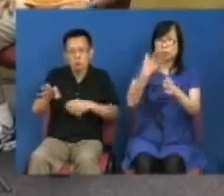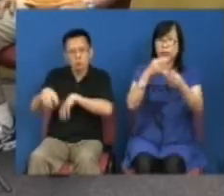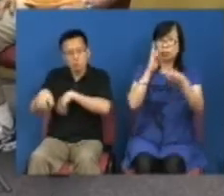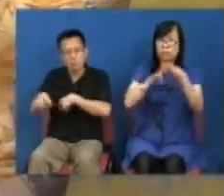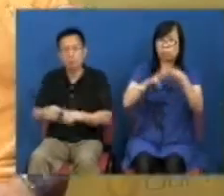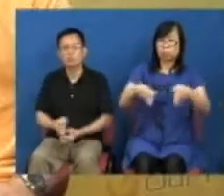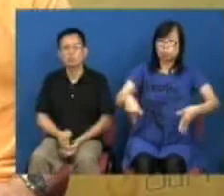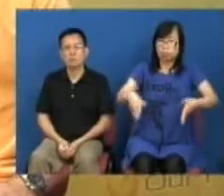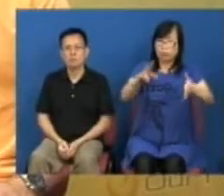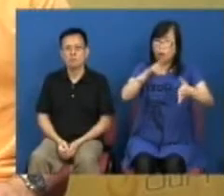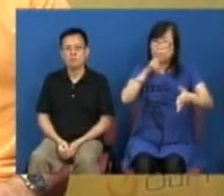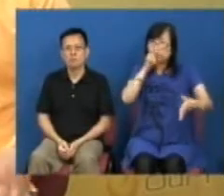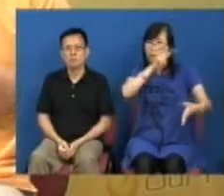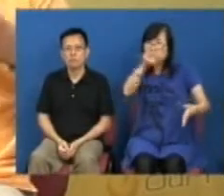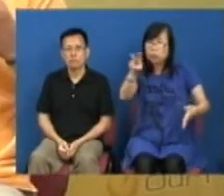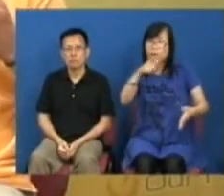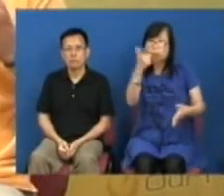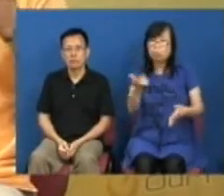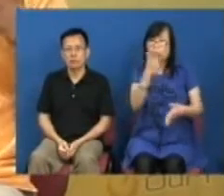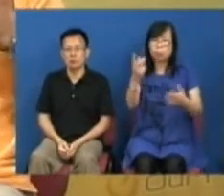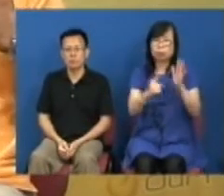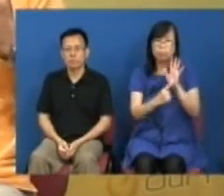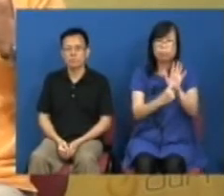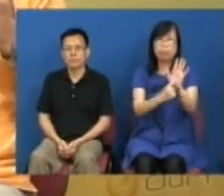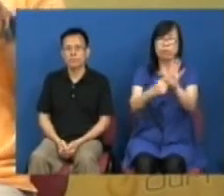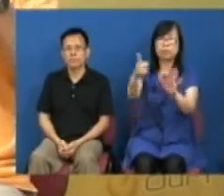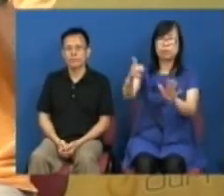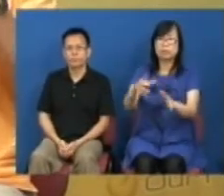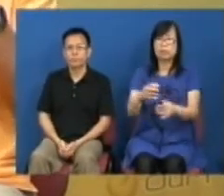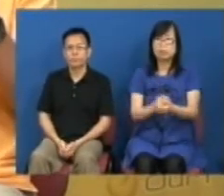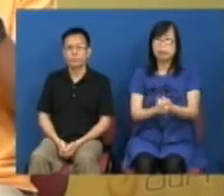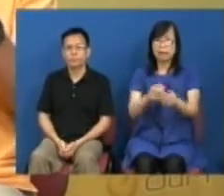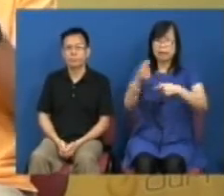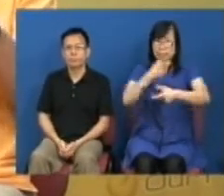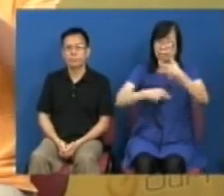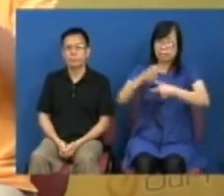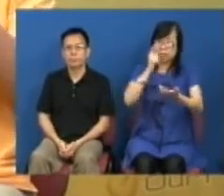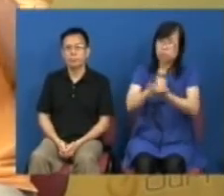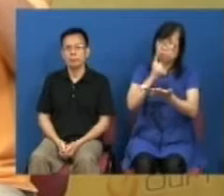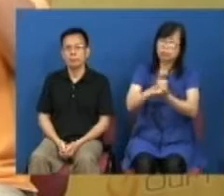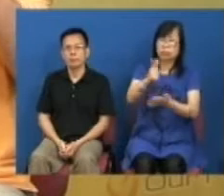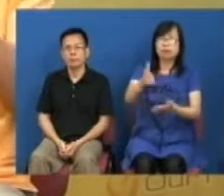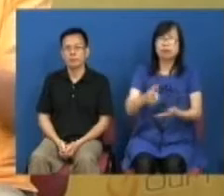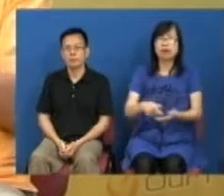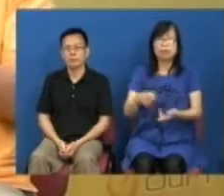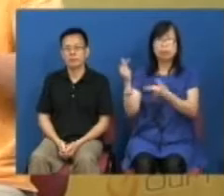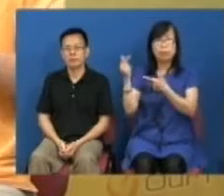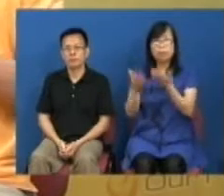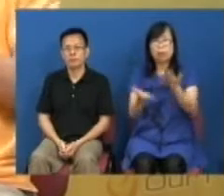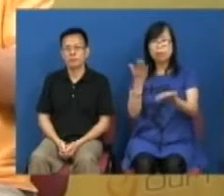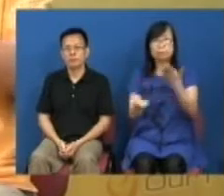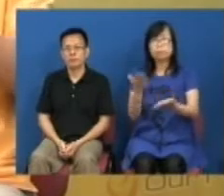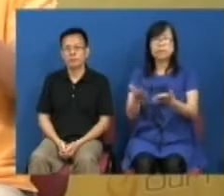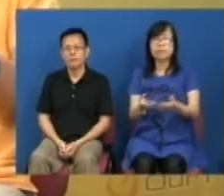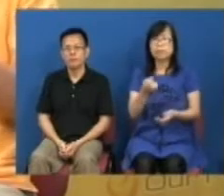程里面你会看到很多的矛盾就是再一次是質问我们香港人到底经济发展是重要的因为我们一些居民他们对